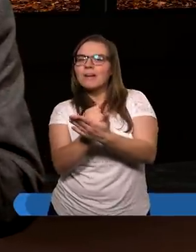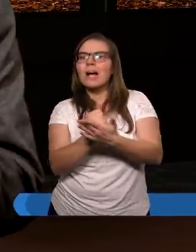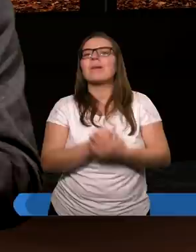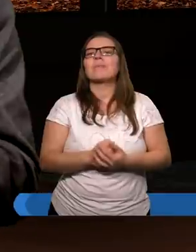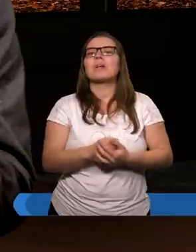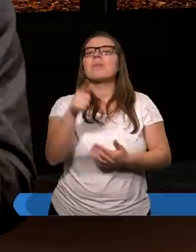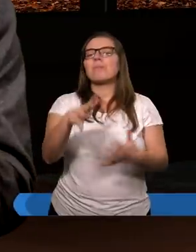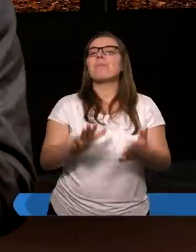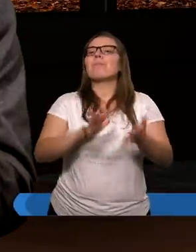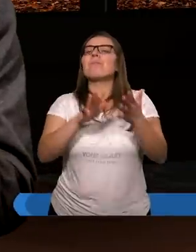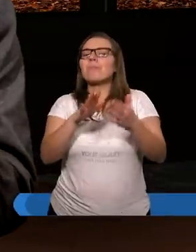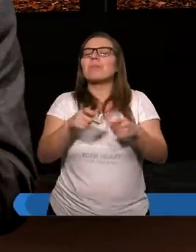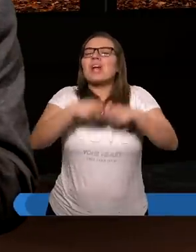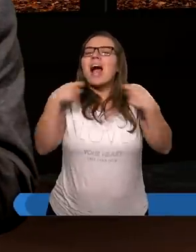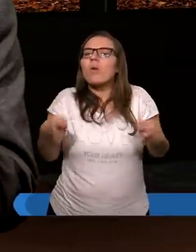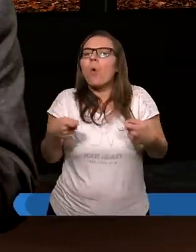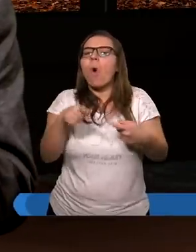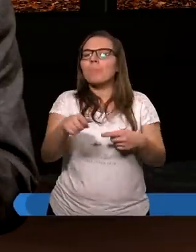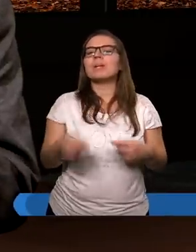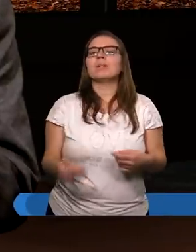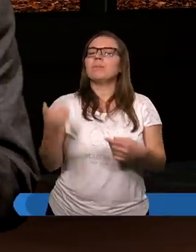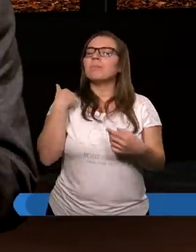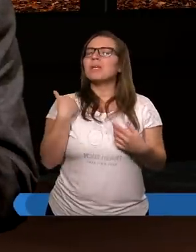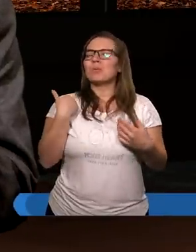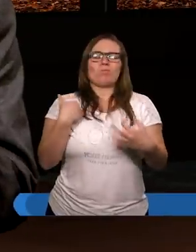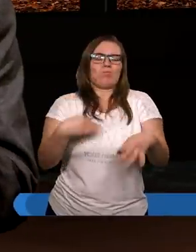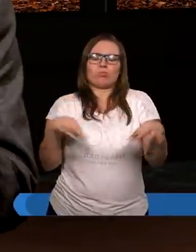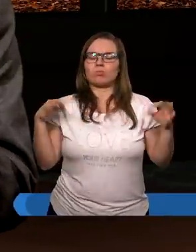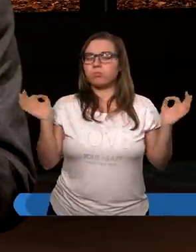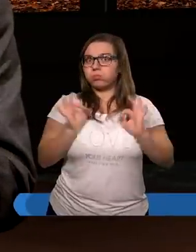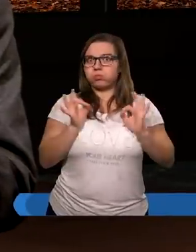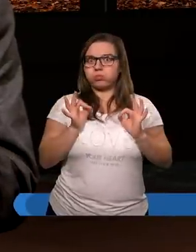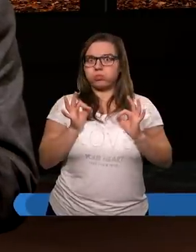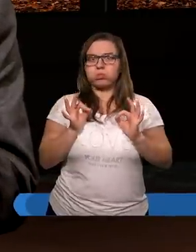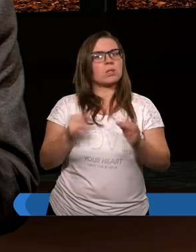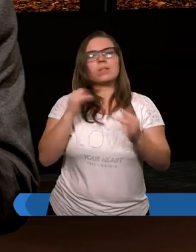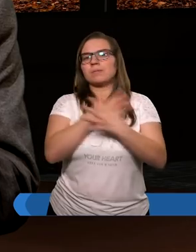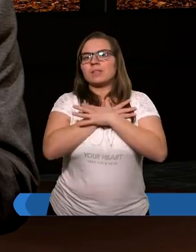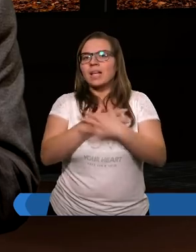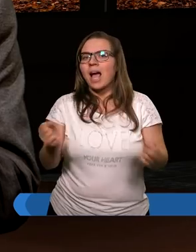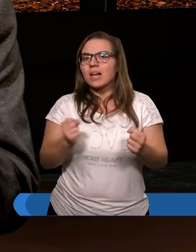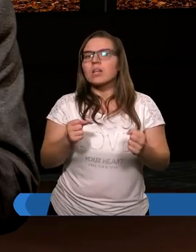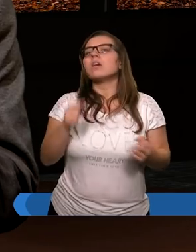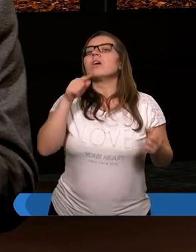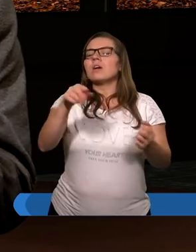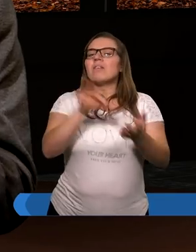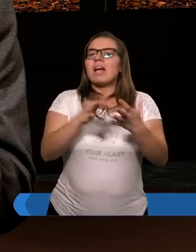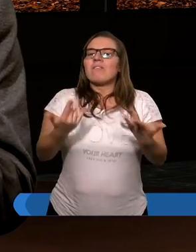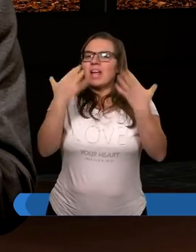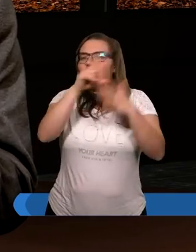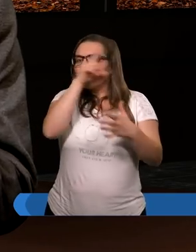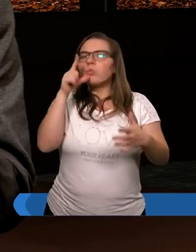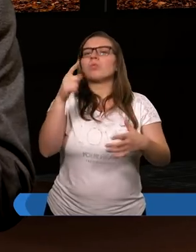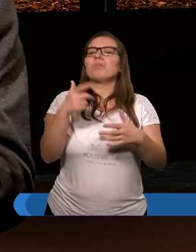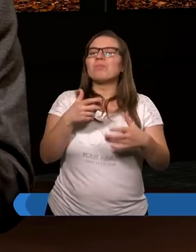przełom był bardzo drastyczny i bardzo głęboki. I on na pewno wielu ludziom